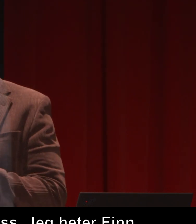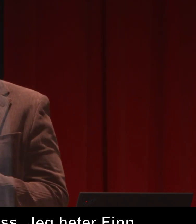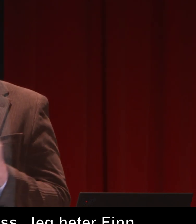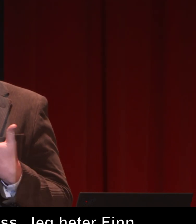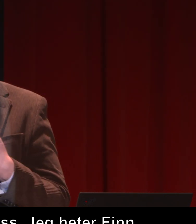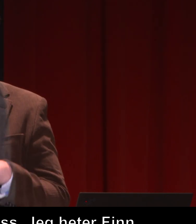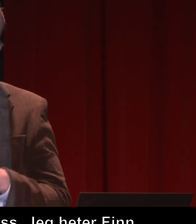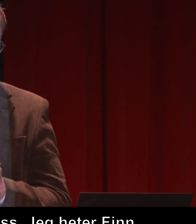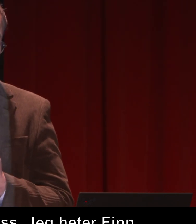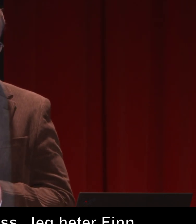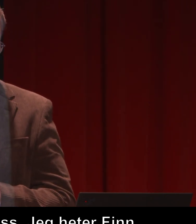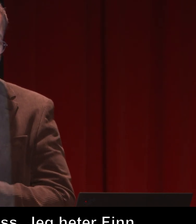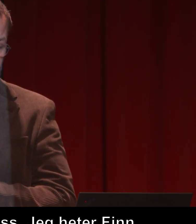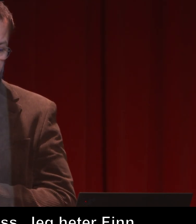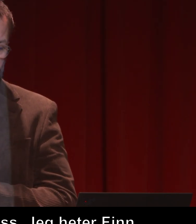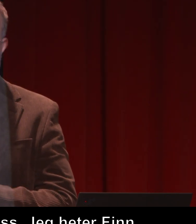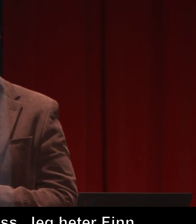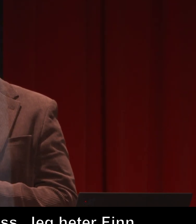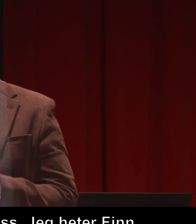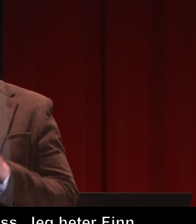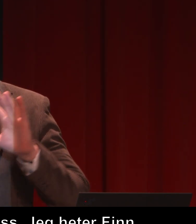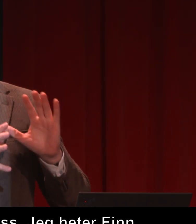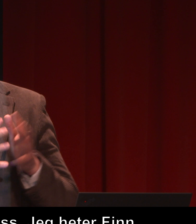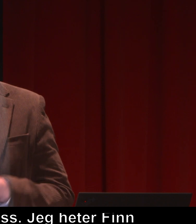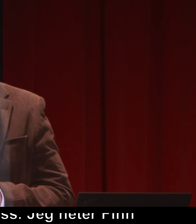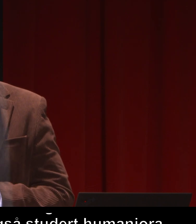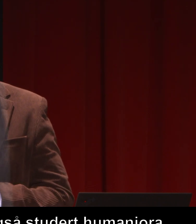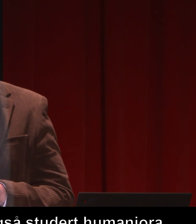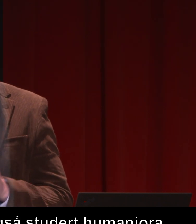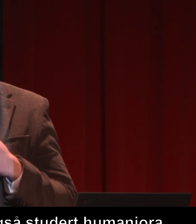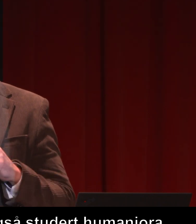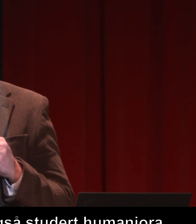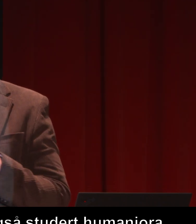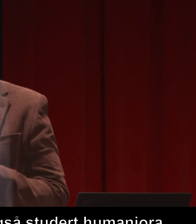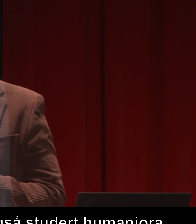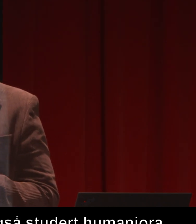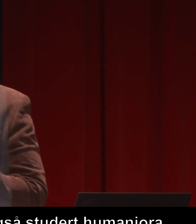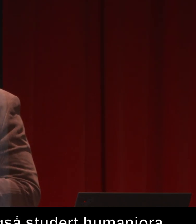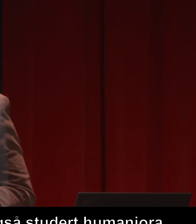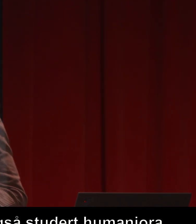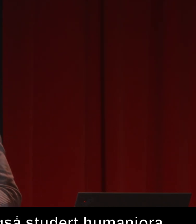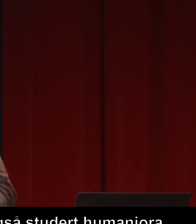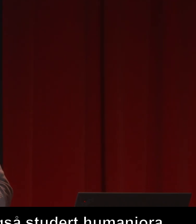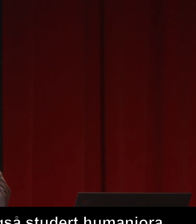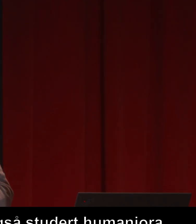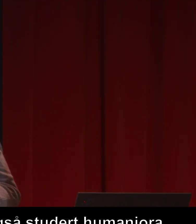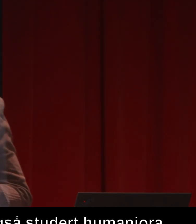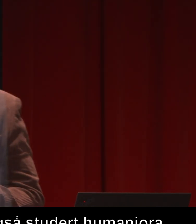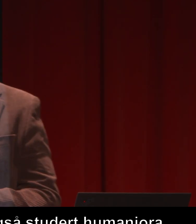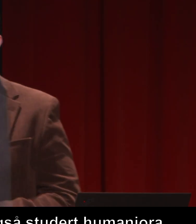Etter hvert så har etablert flere virksomheter med døve ansatte, men det kommer jeg litt tilbake til senere. Jeg var prosjektleder i